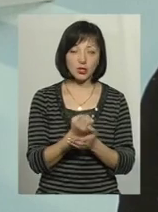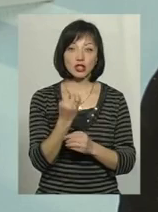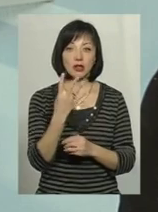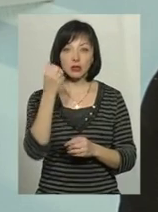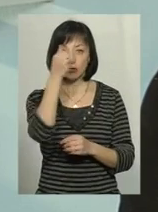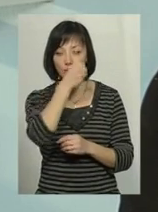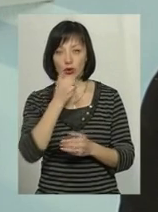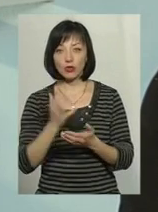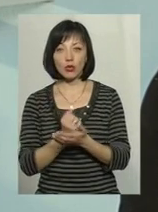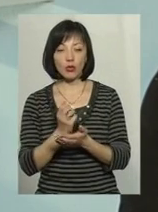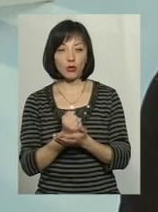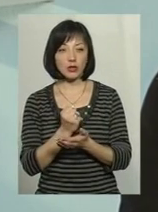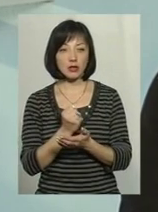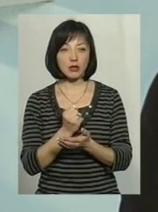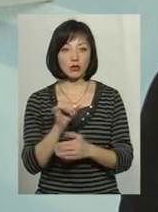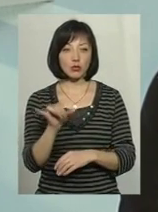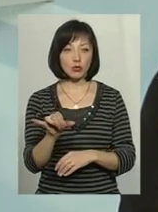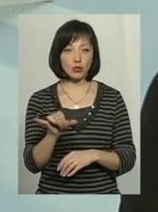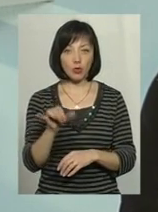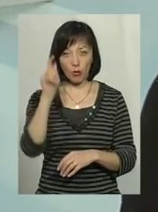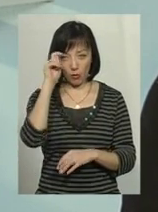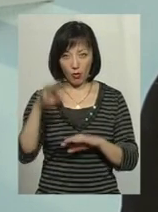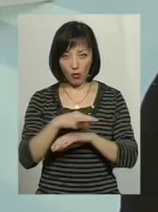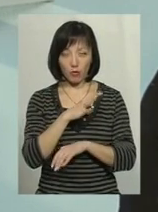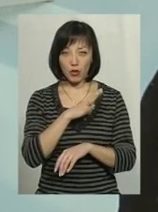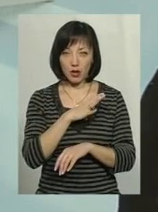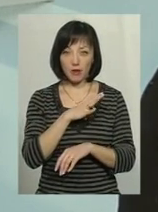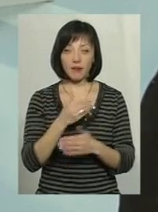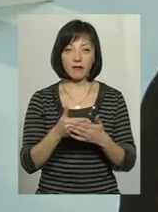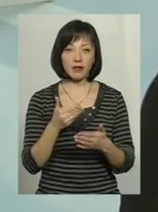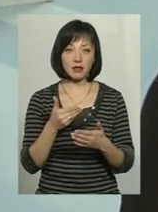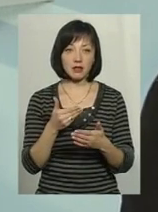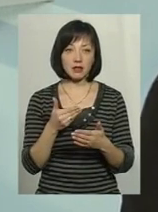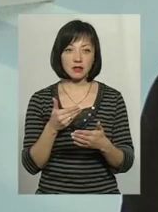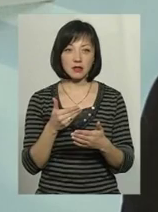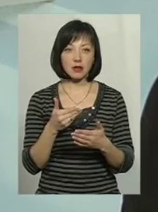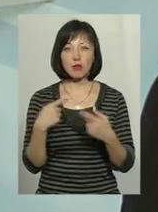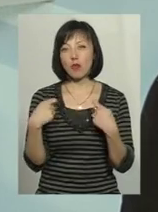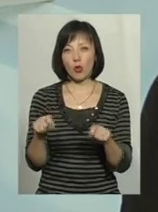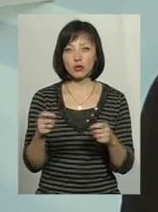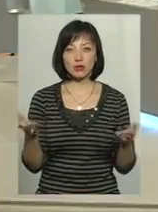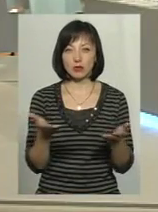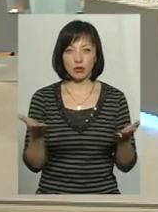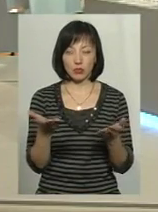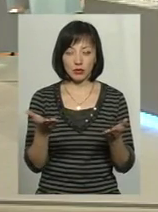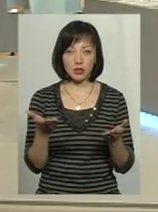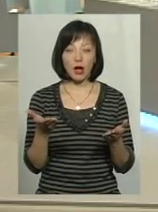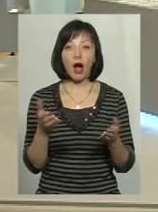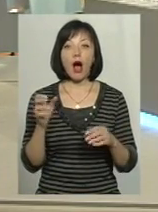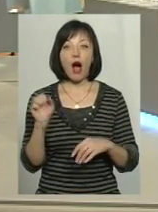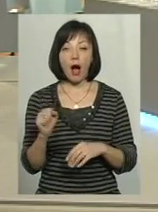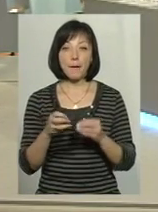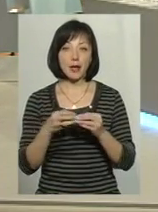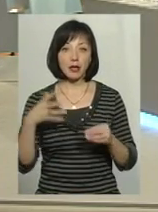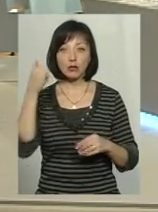в 14-му доходи в нього були, але це був дохід від, мені здається, від чуження якогось нерухомості. А в